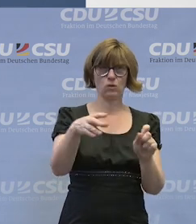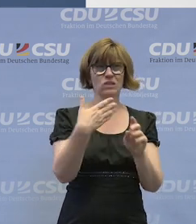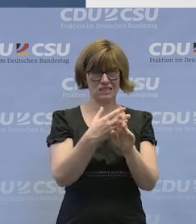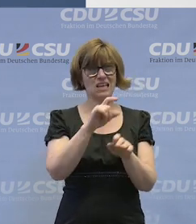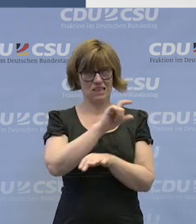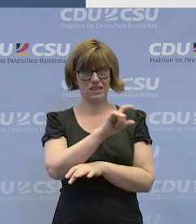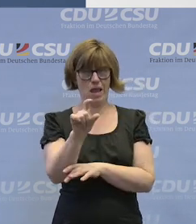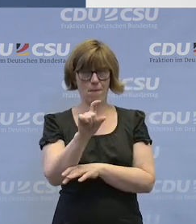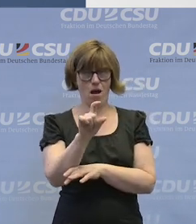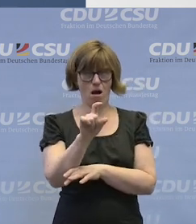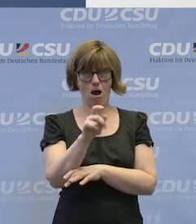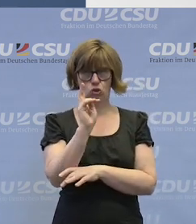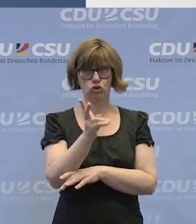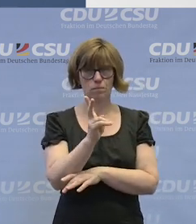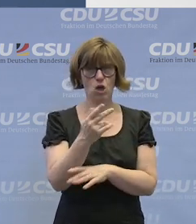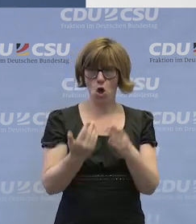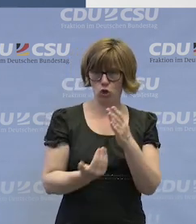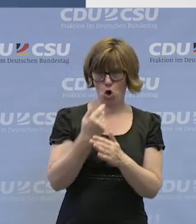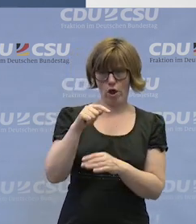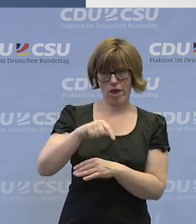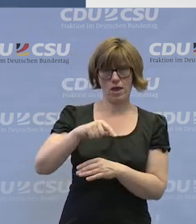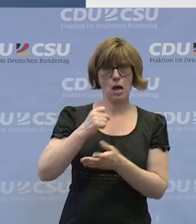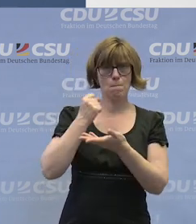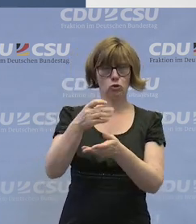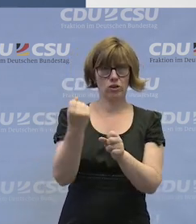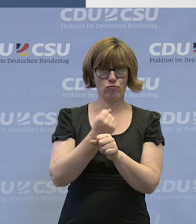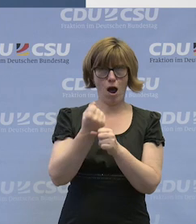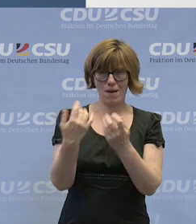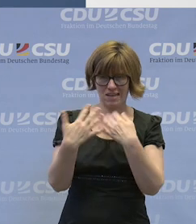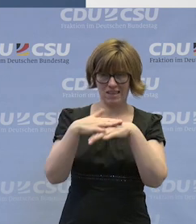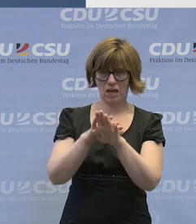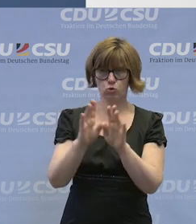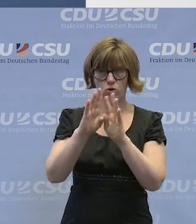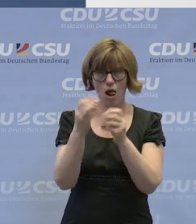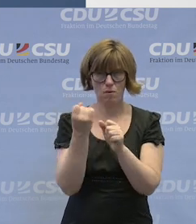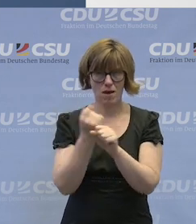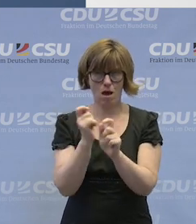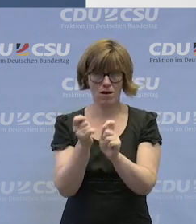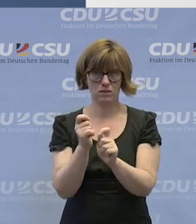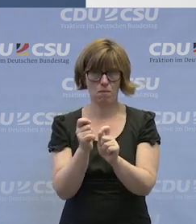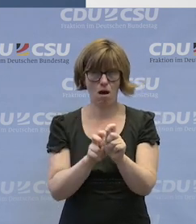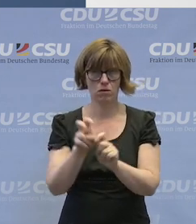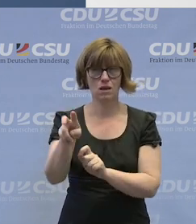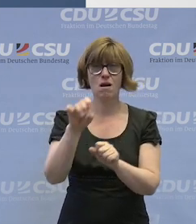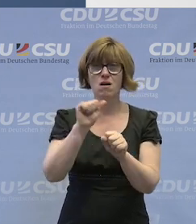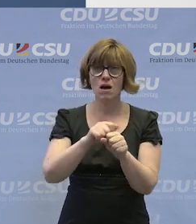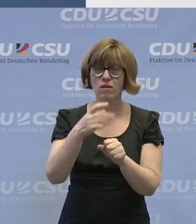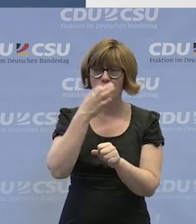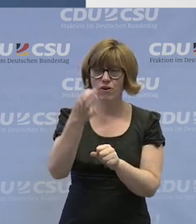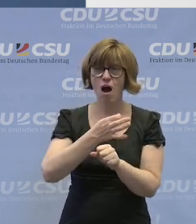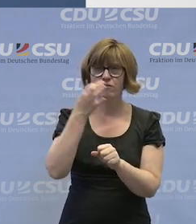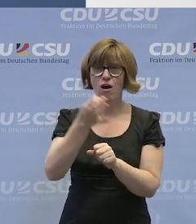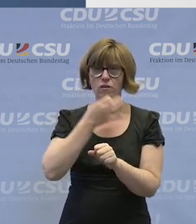es ja beim neuen Budget für Arbeit, dass man dann durchaus auch auf diese Fragen